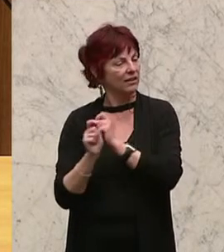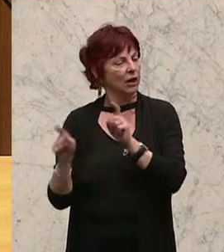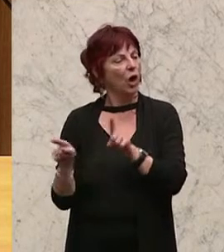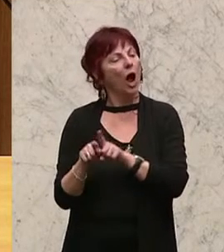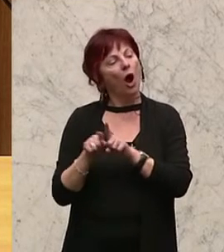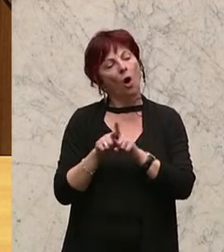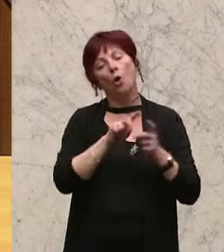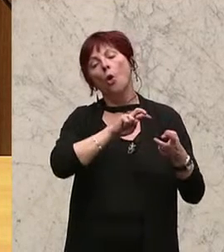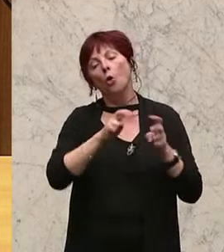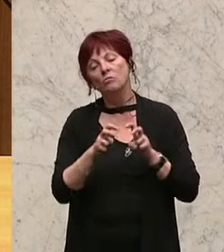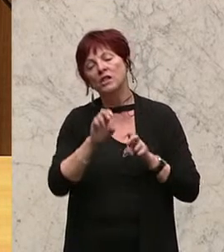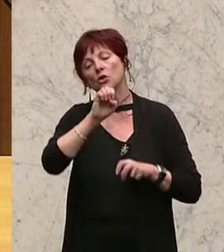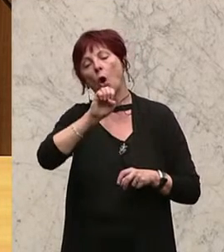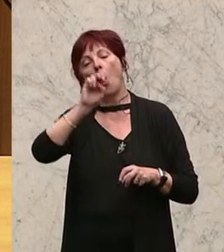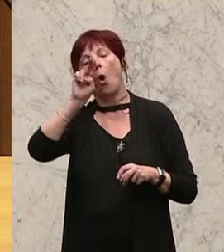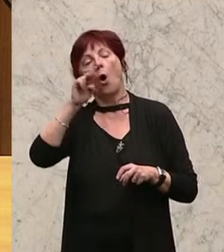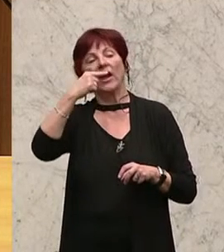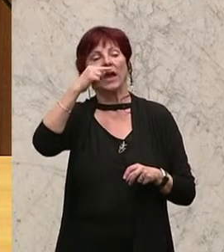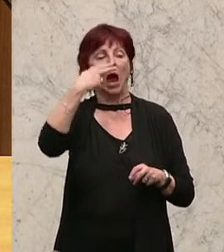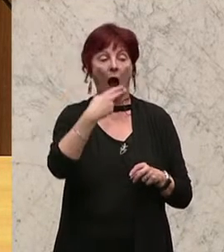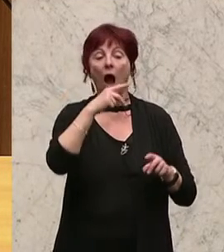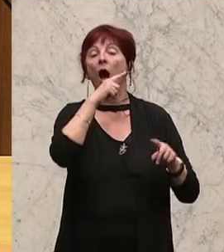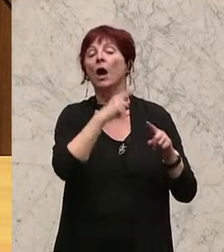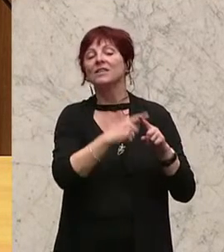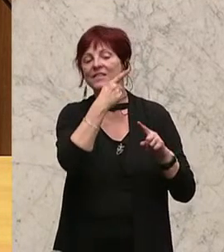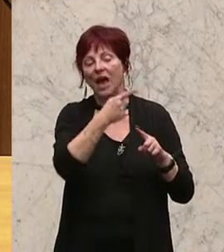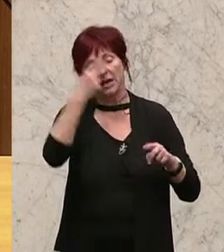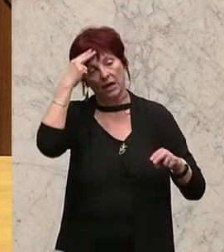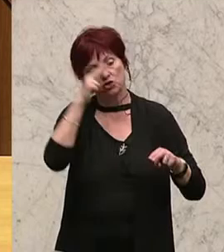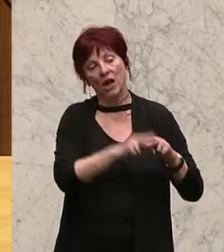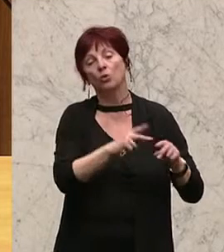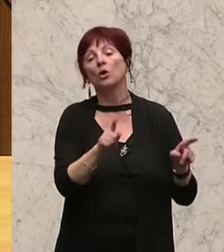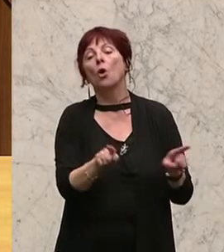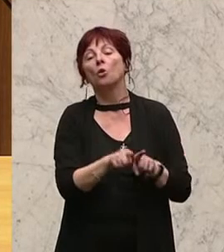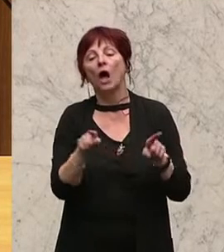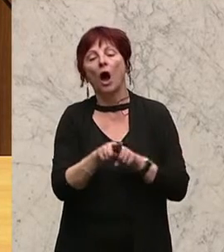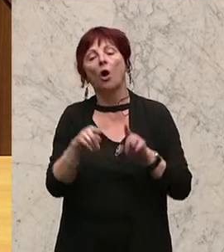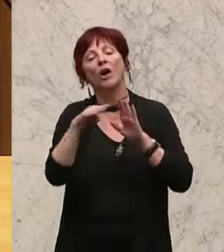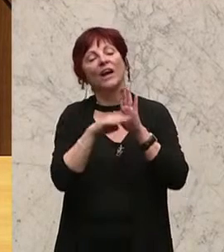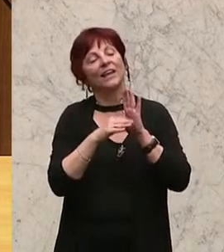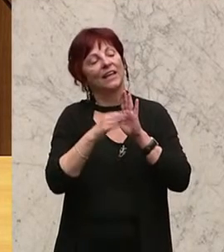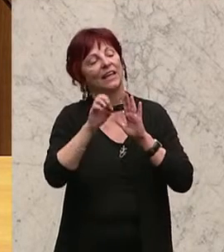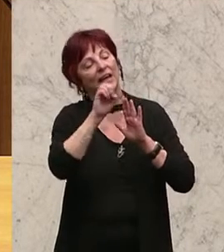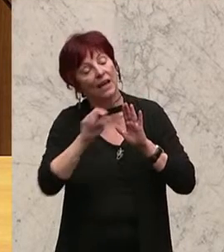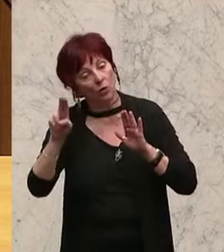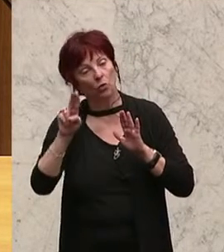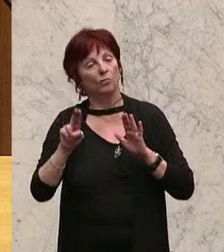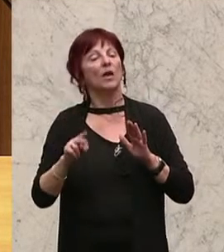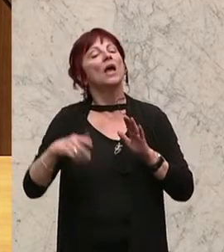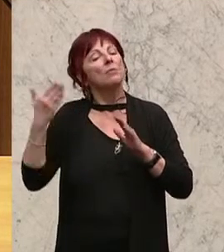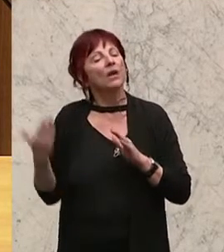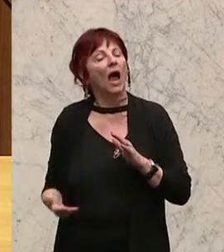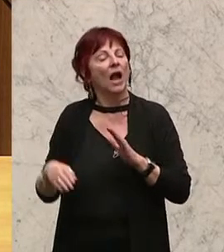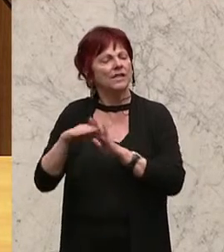-Judikatur und der EU-Richtlinien geschuldet. Im Gehaltsgesetz werden die Bestimmungen über die Urlaubsersatzleistung für